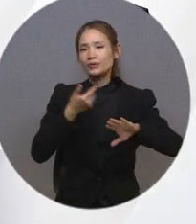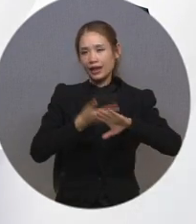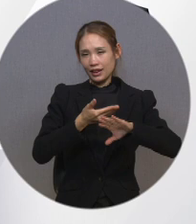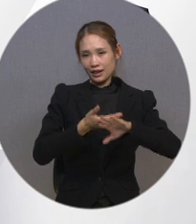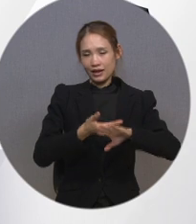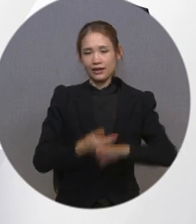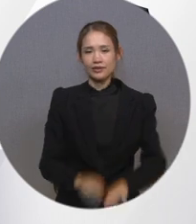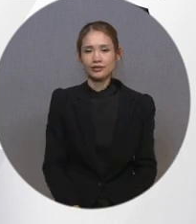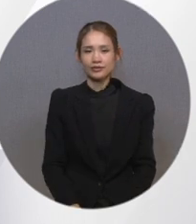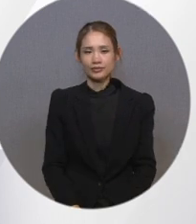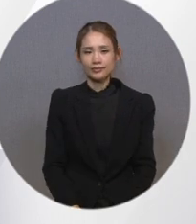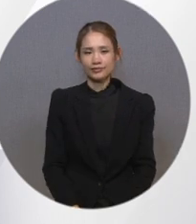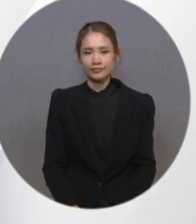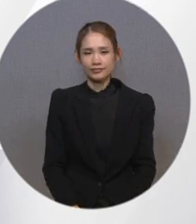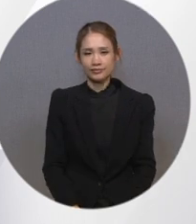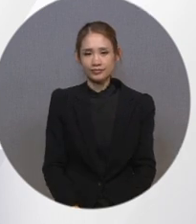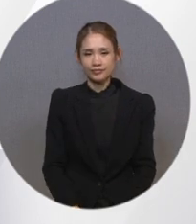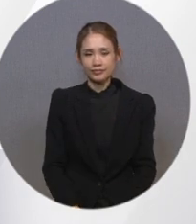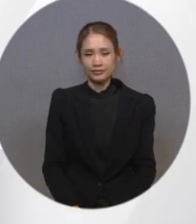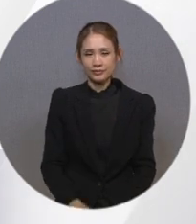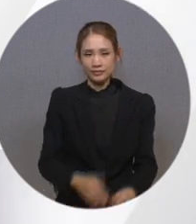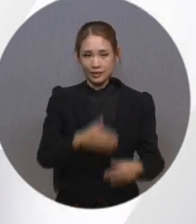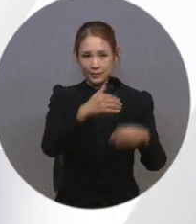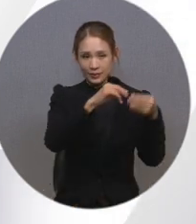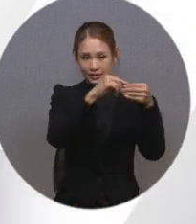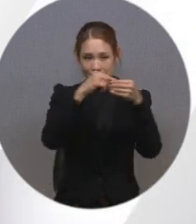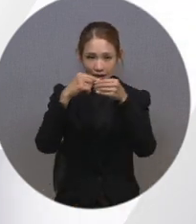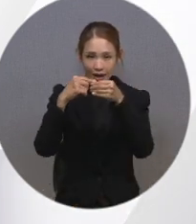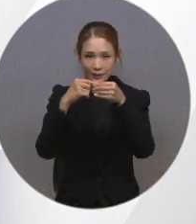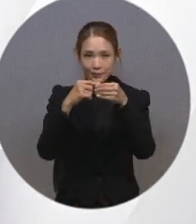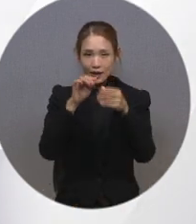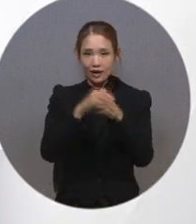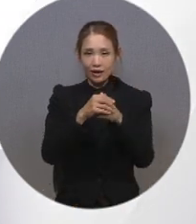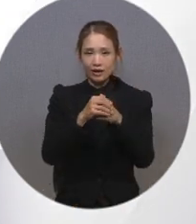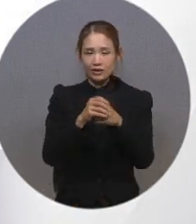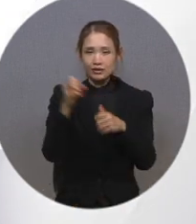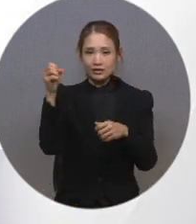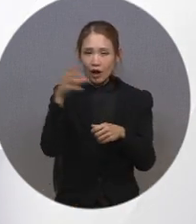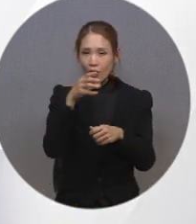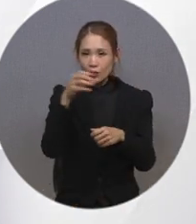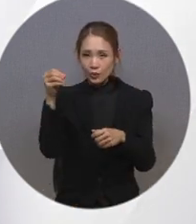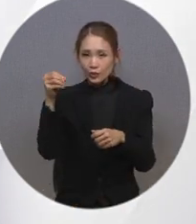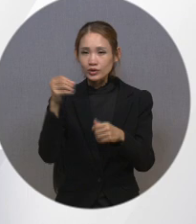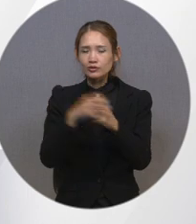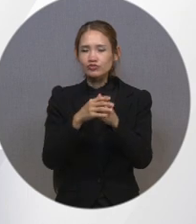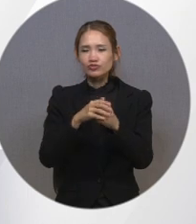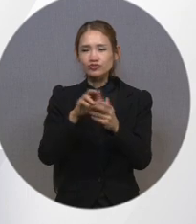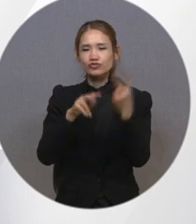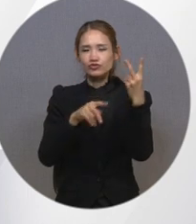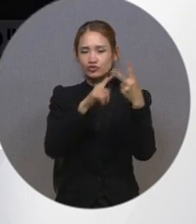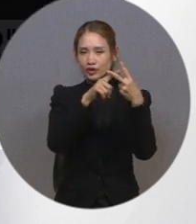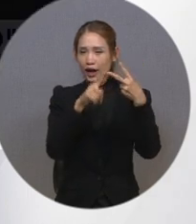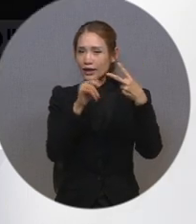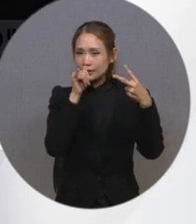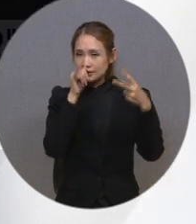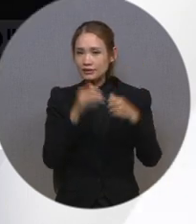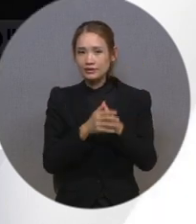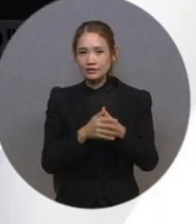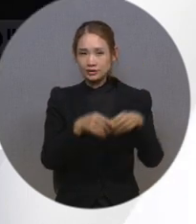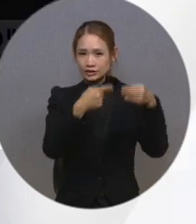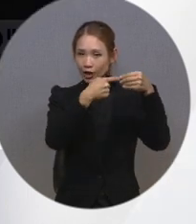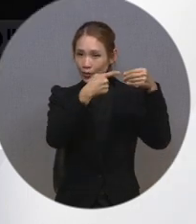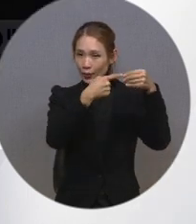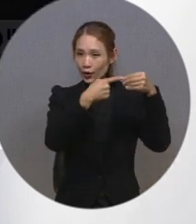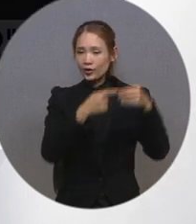드립니다. 먼저, 회색 자막 설정을 켜고 끄는 두 가지 방법에 대해 알아보겠습니다. 첫 번째